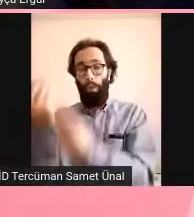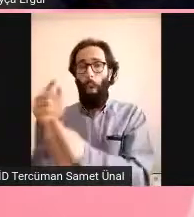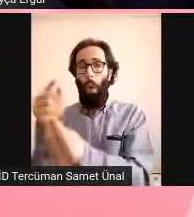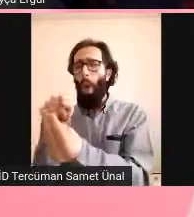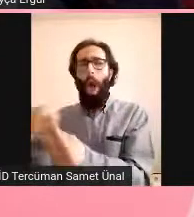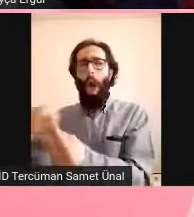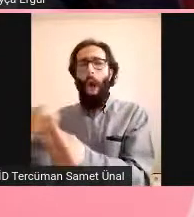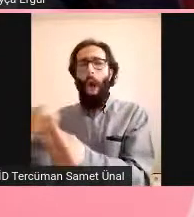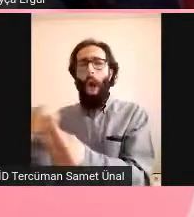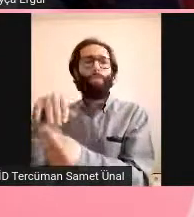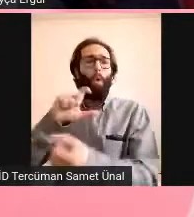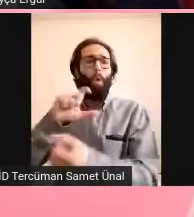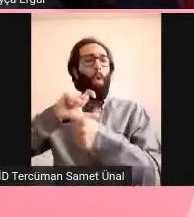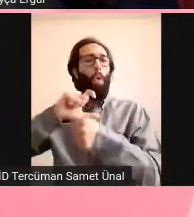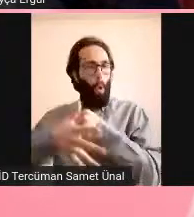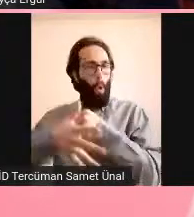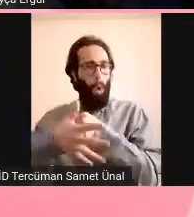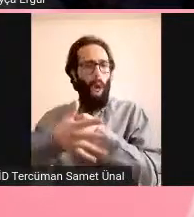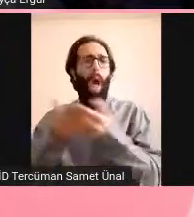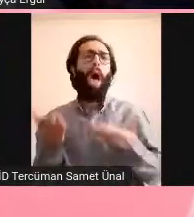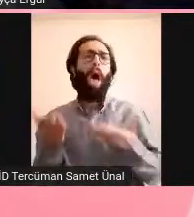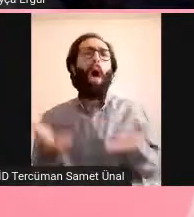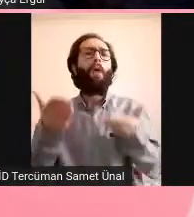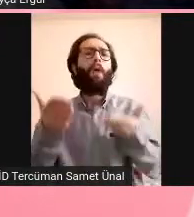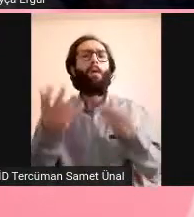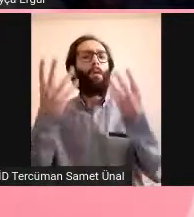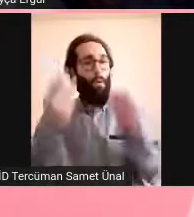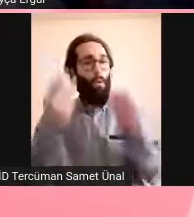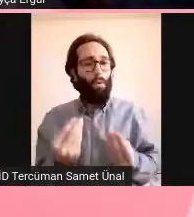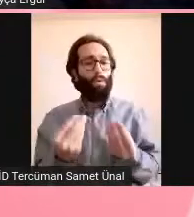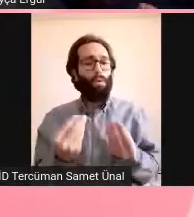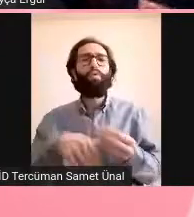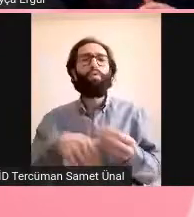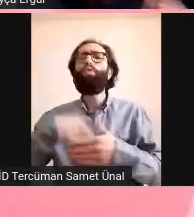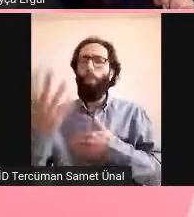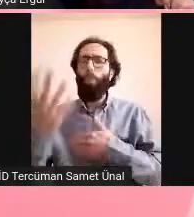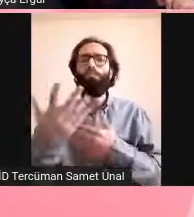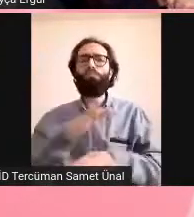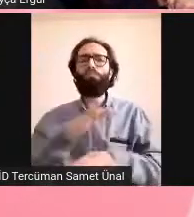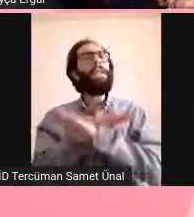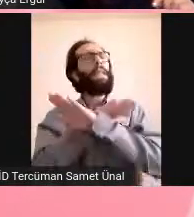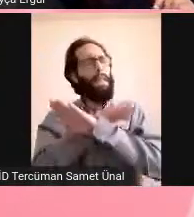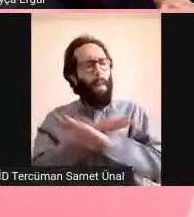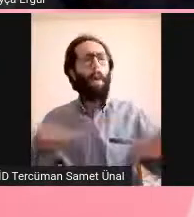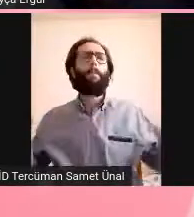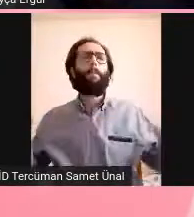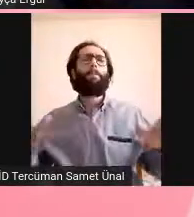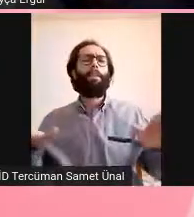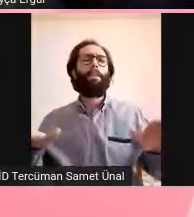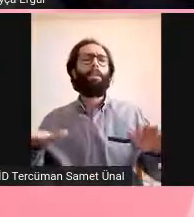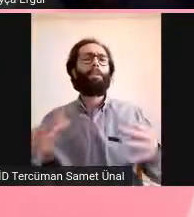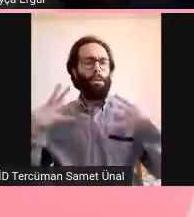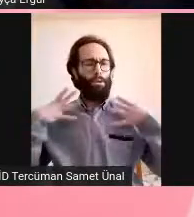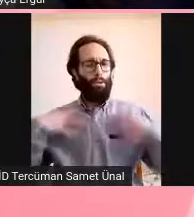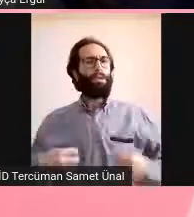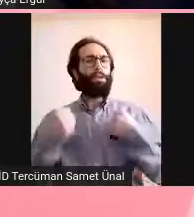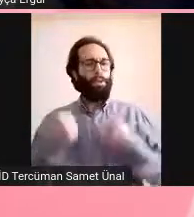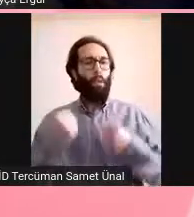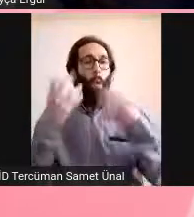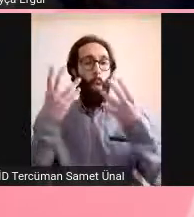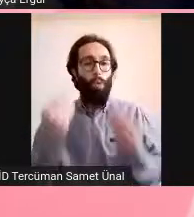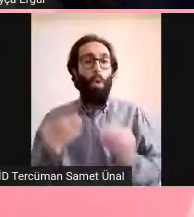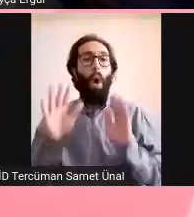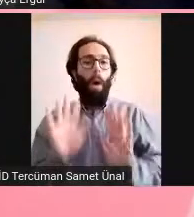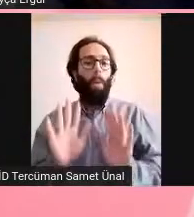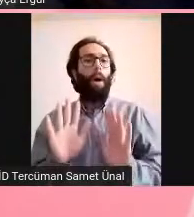Bazı hastalar tamamen iyileşiyormuş bu arada ama bazılarında bu mielin hasarı kalmış vücutlarında. Şimdi bu birazcık